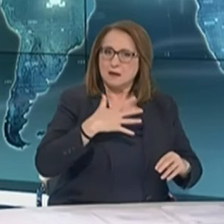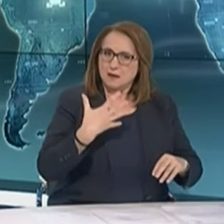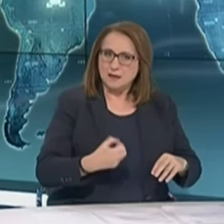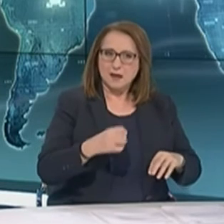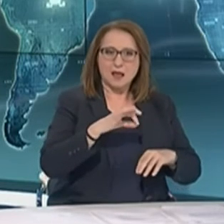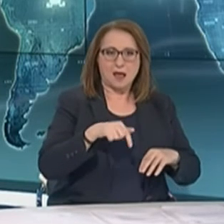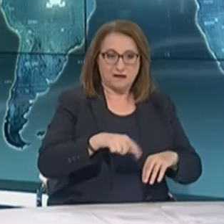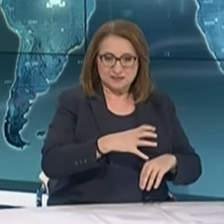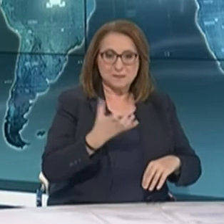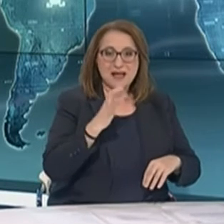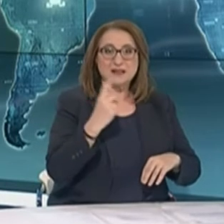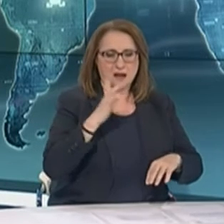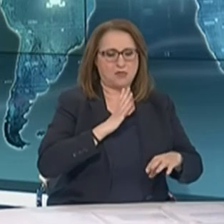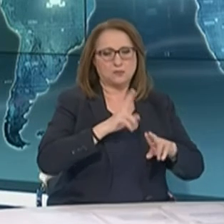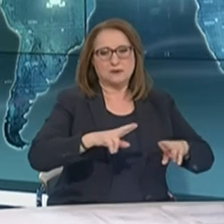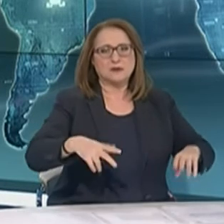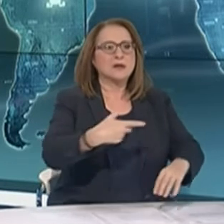της Θεσσαλονίκης και των πατρών.